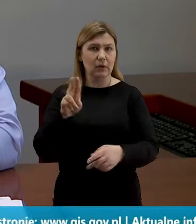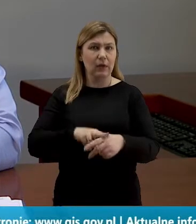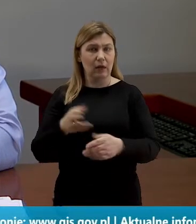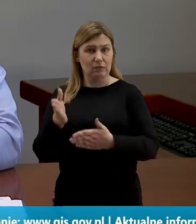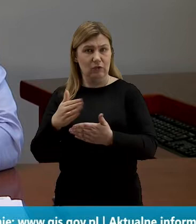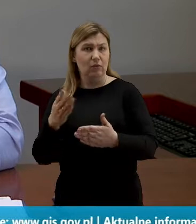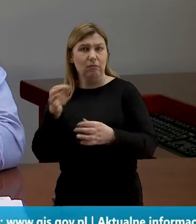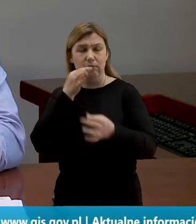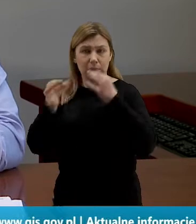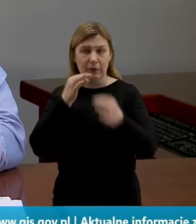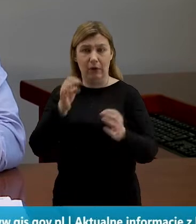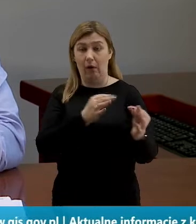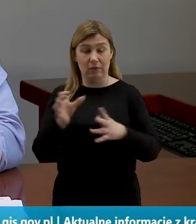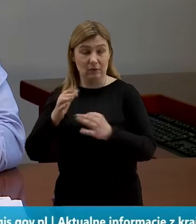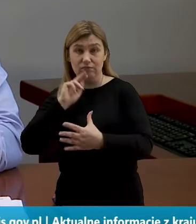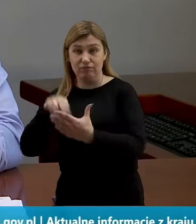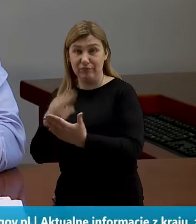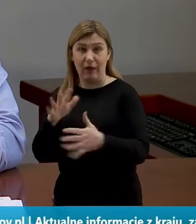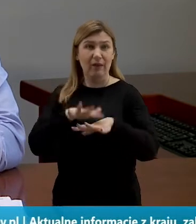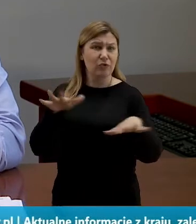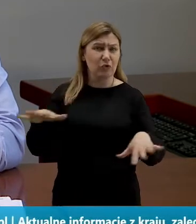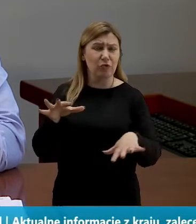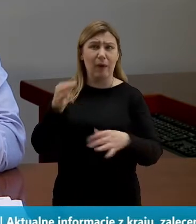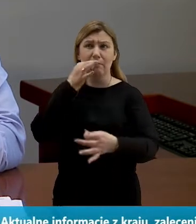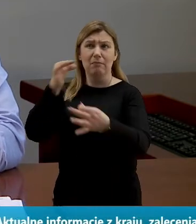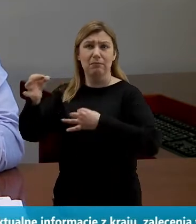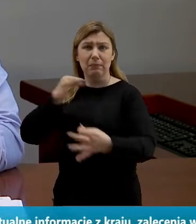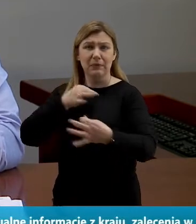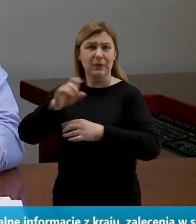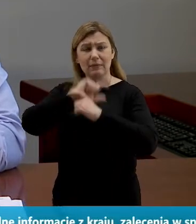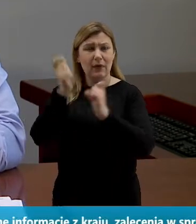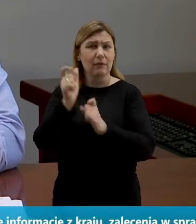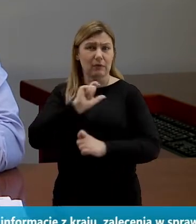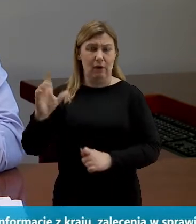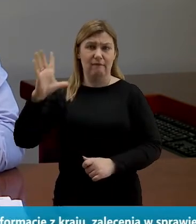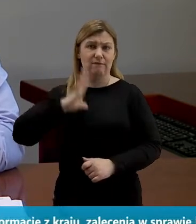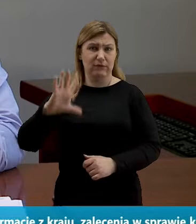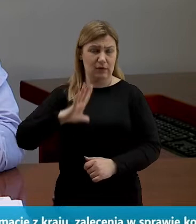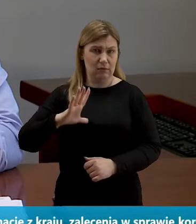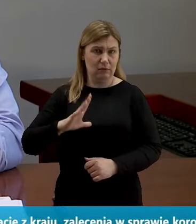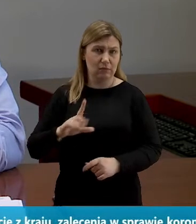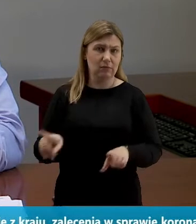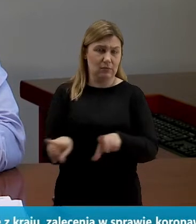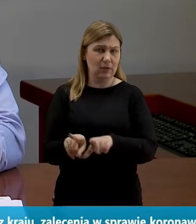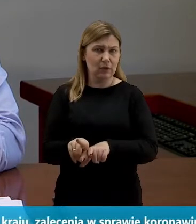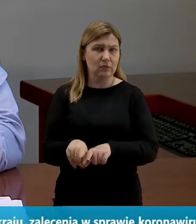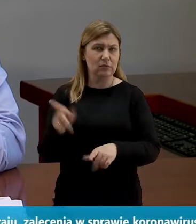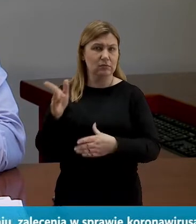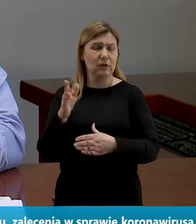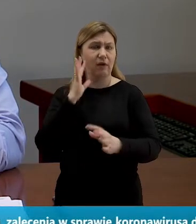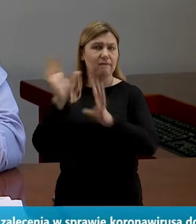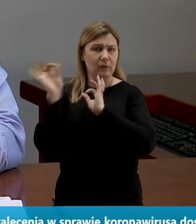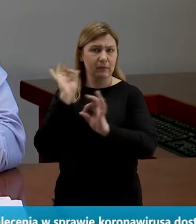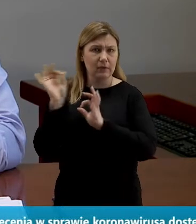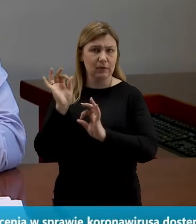pytań staramy się odpowiadać na bieżąco, ale sporo trafia do nas cały czas, więc warto, żeby też część informacji